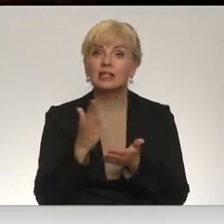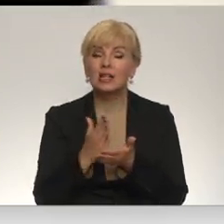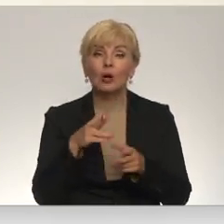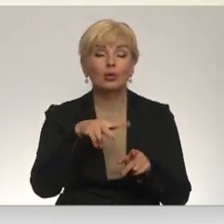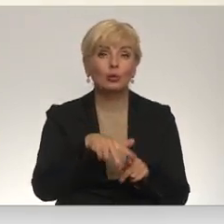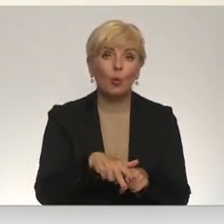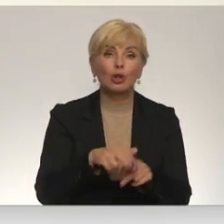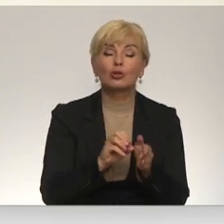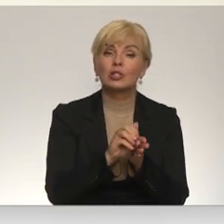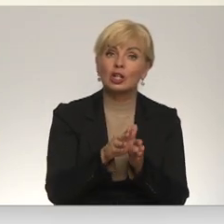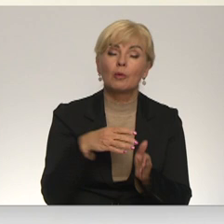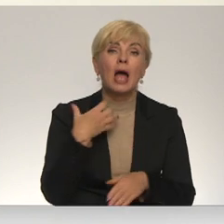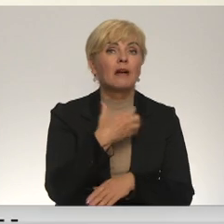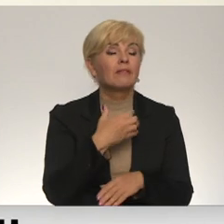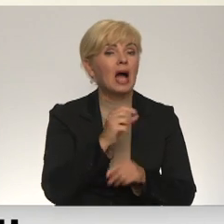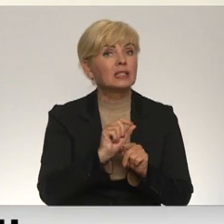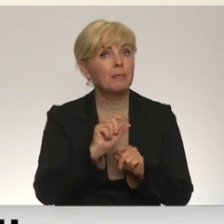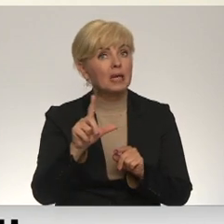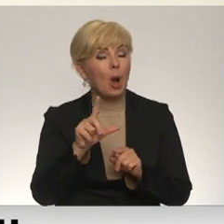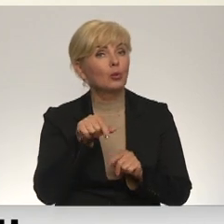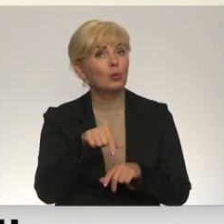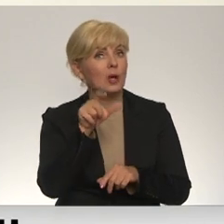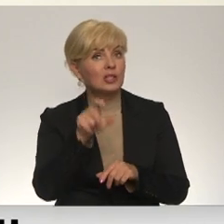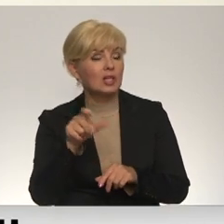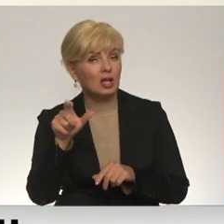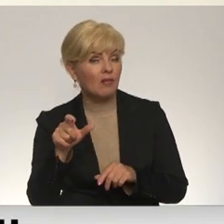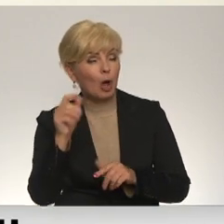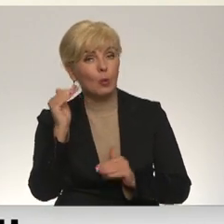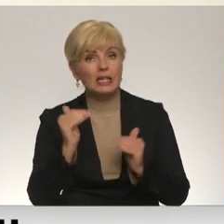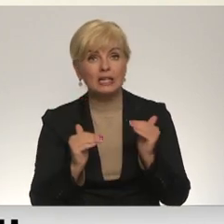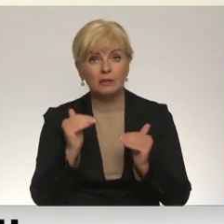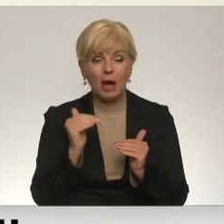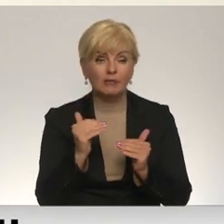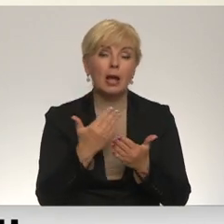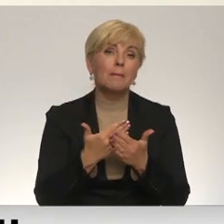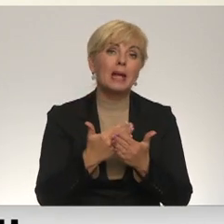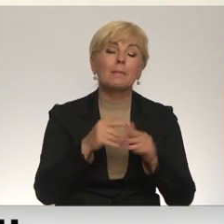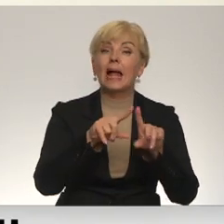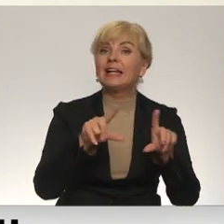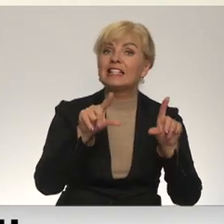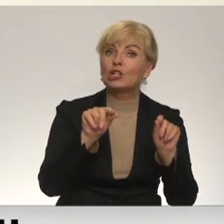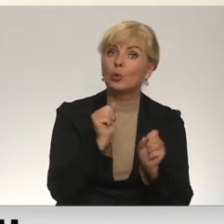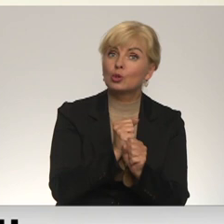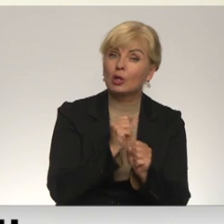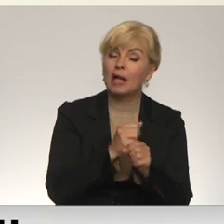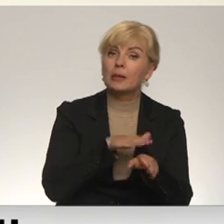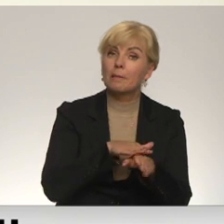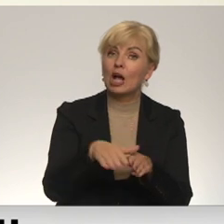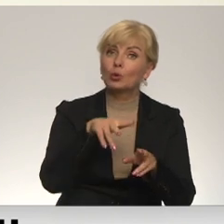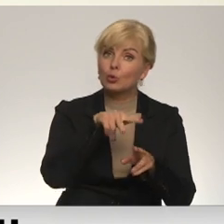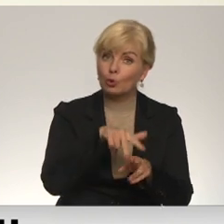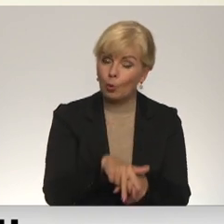loģu sistēmu, vajadzētu pieaugt to cilvēku īpatsveram, kur institūcijā strādā pilnu slodzi.